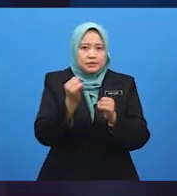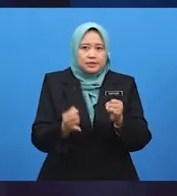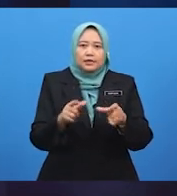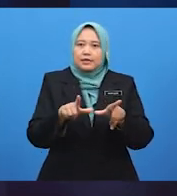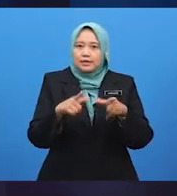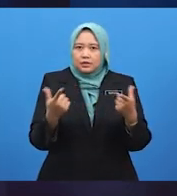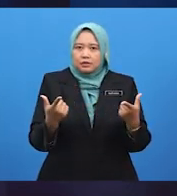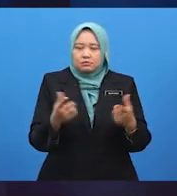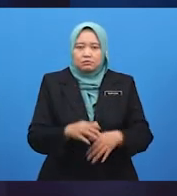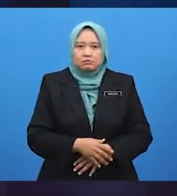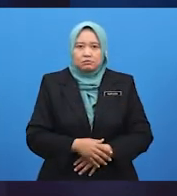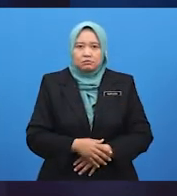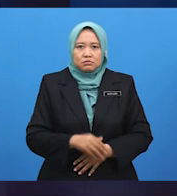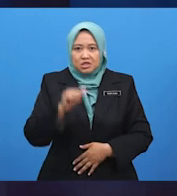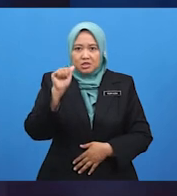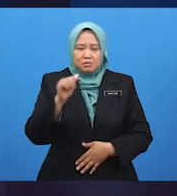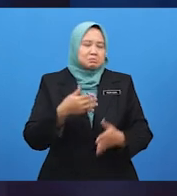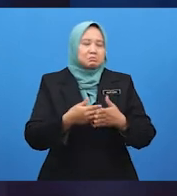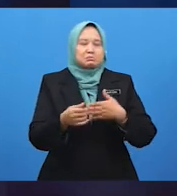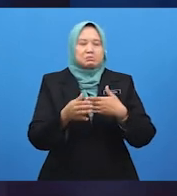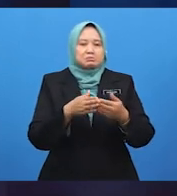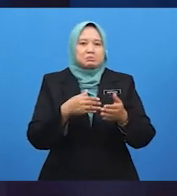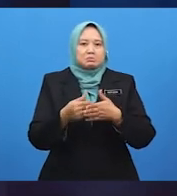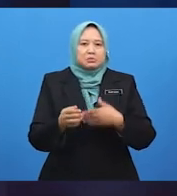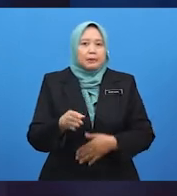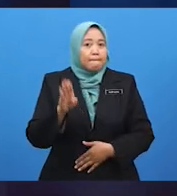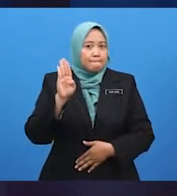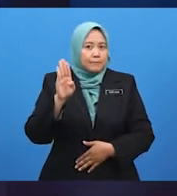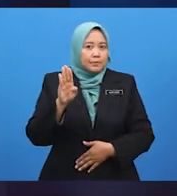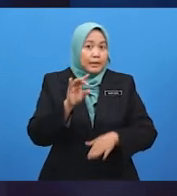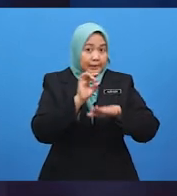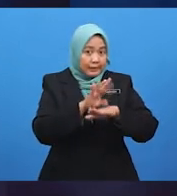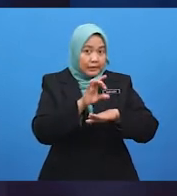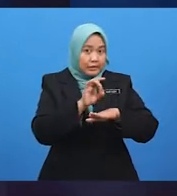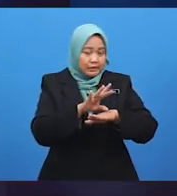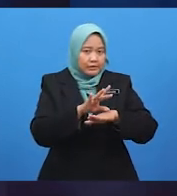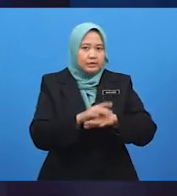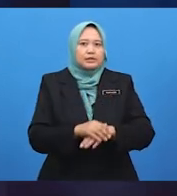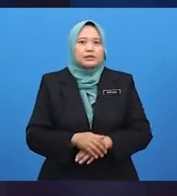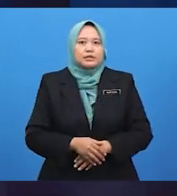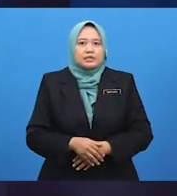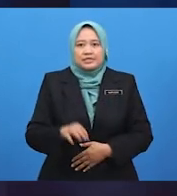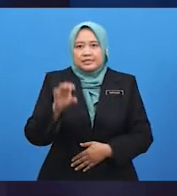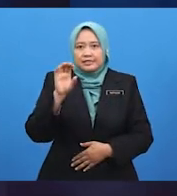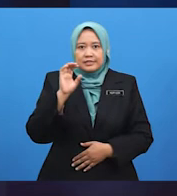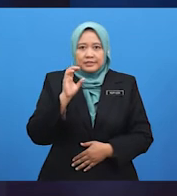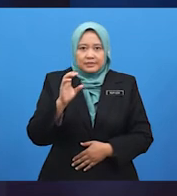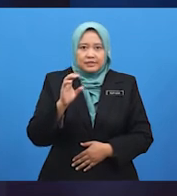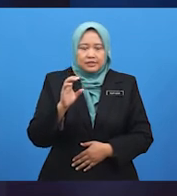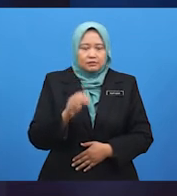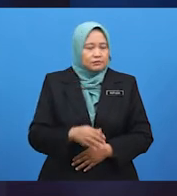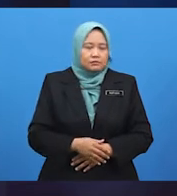A. Tidak mempedulikannya. B. Menegur buddha tersebut. C.